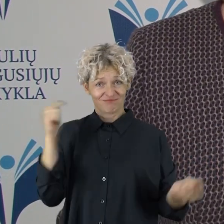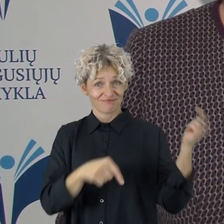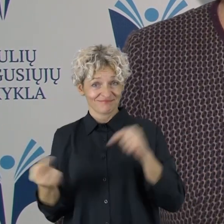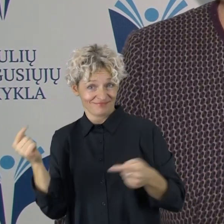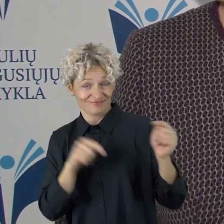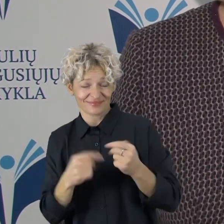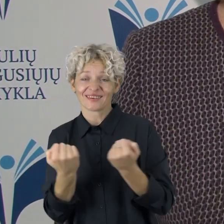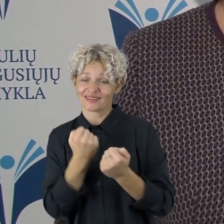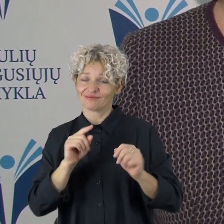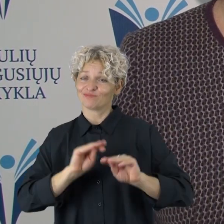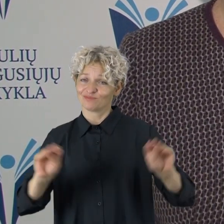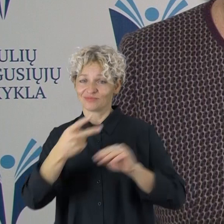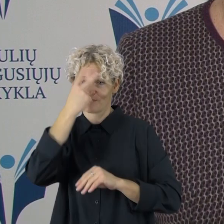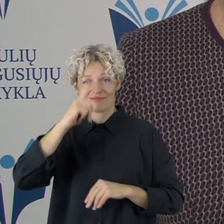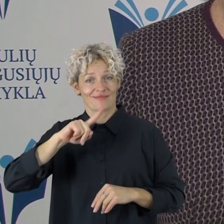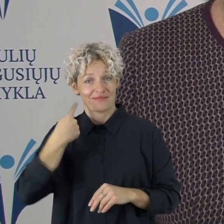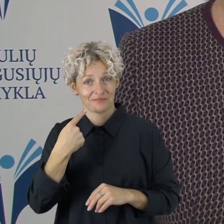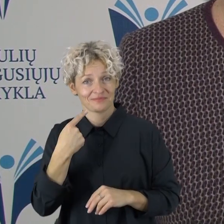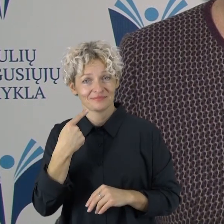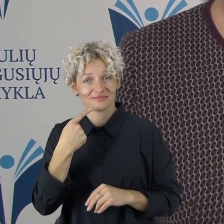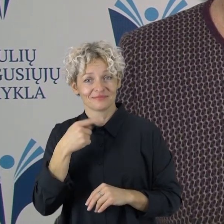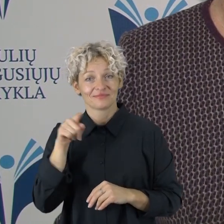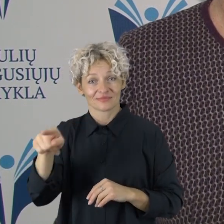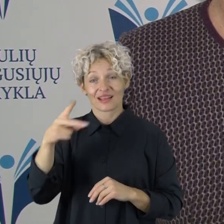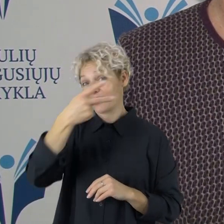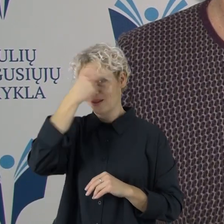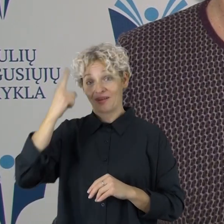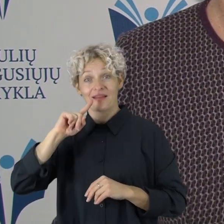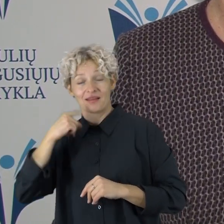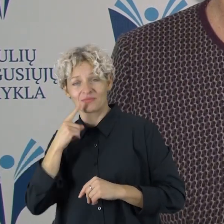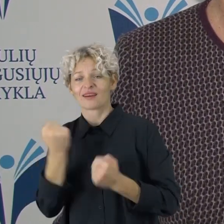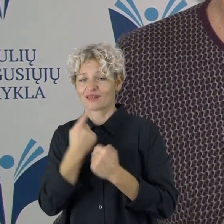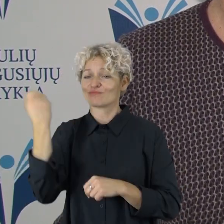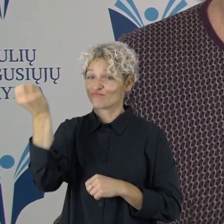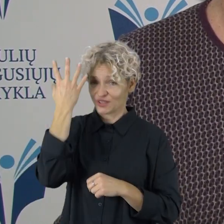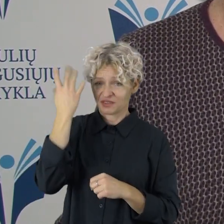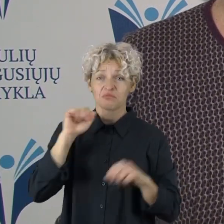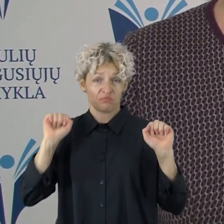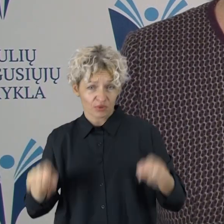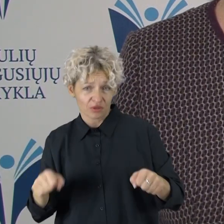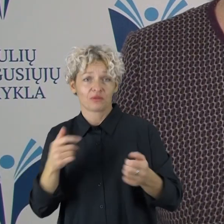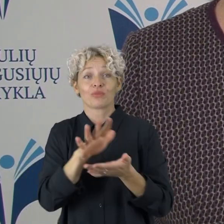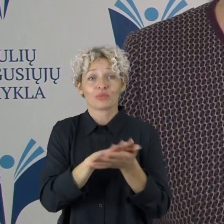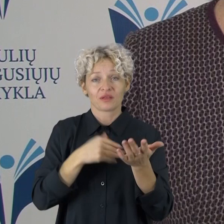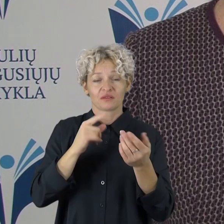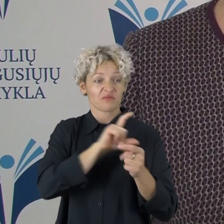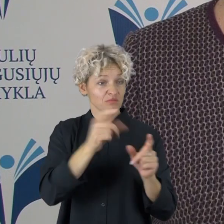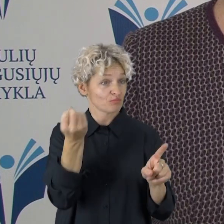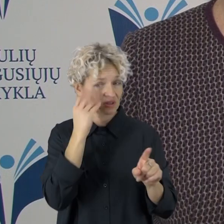padėti išmokti lietuvių kalbą, kad galėtų paskui